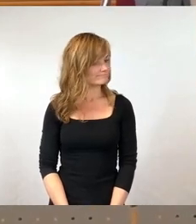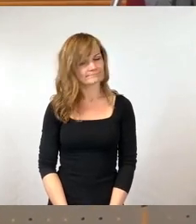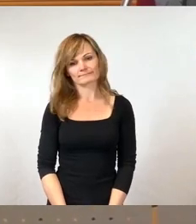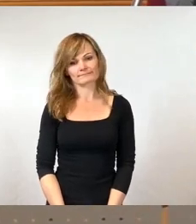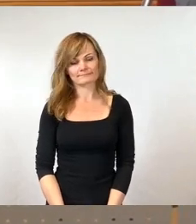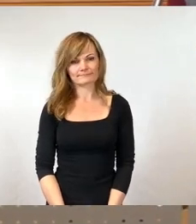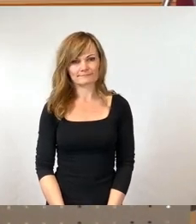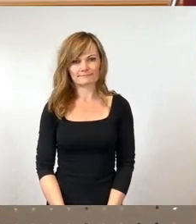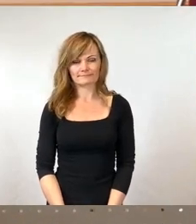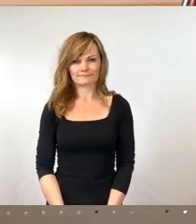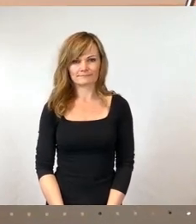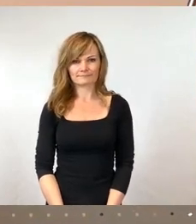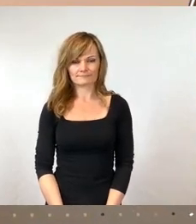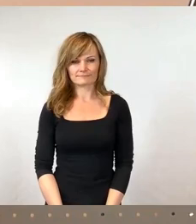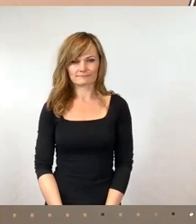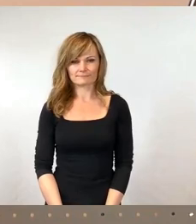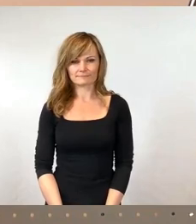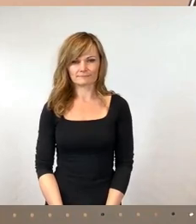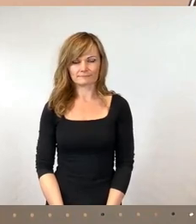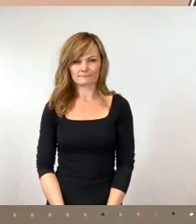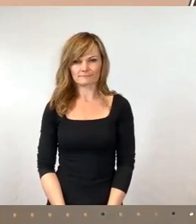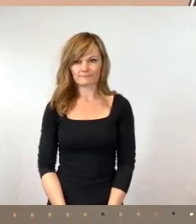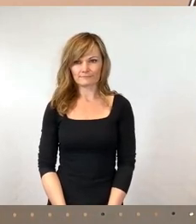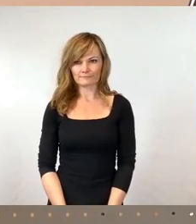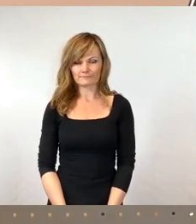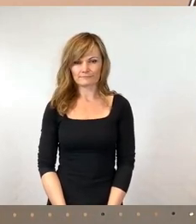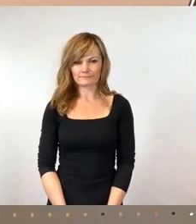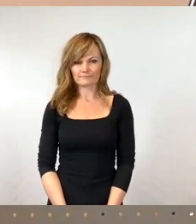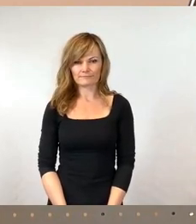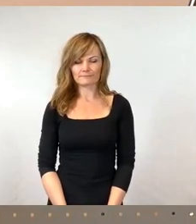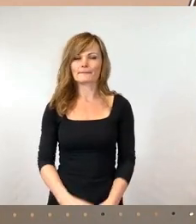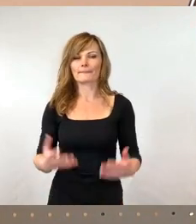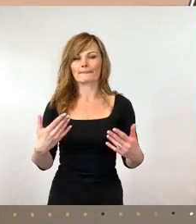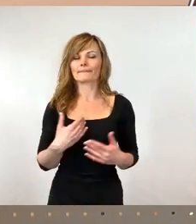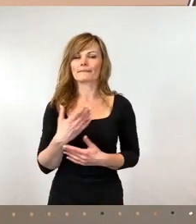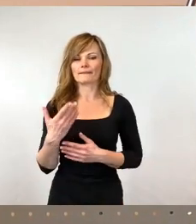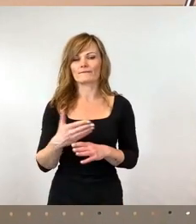Das lese ich vorher. Also, nein, nein, ich erkläre alles.